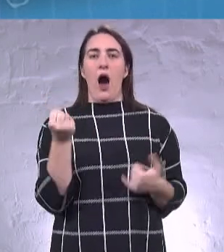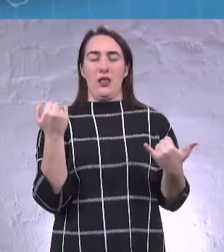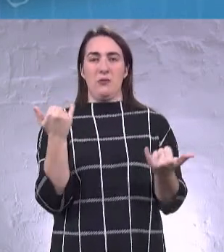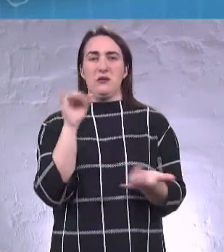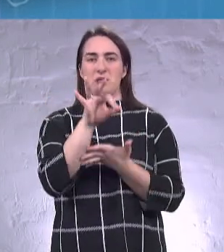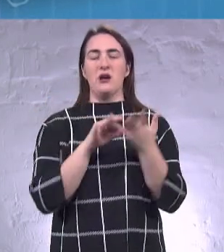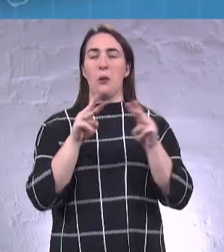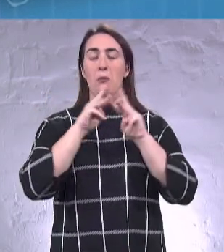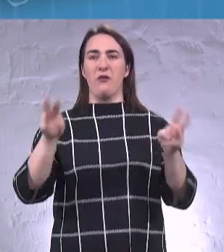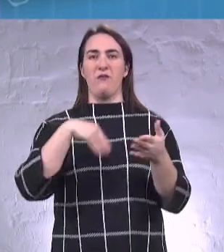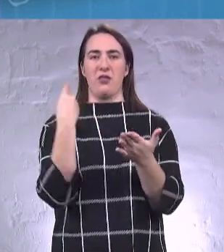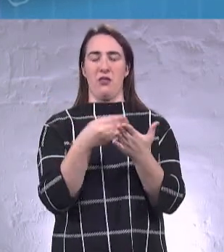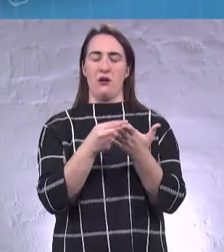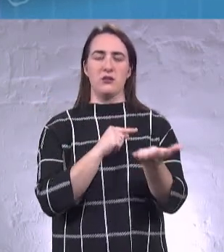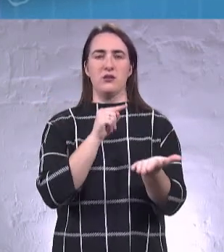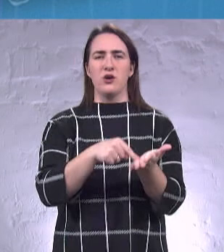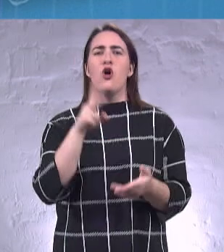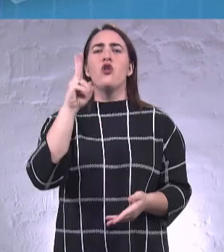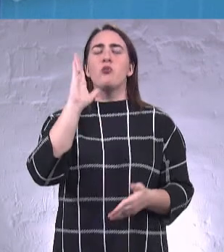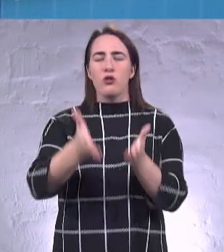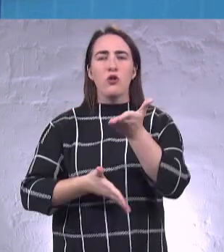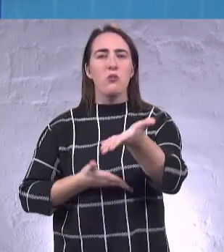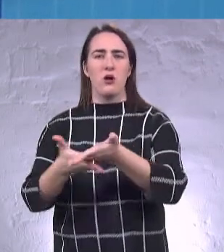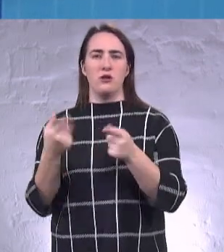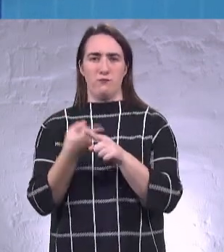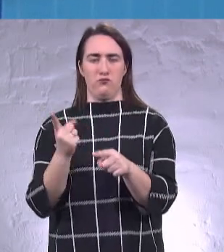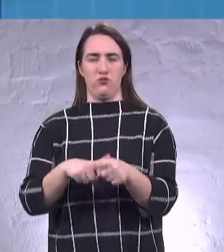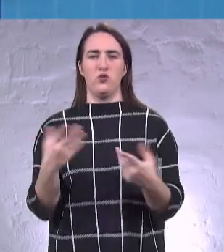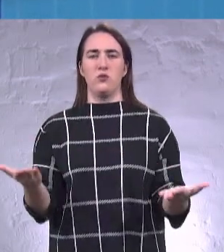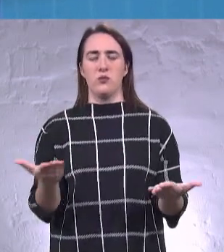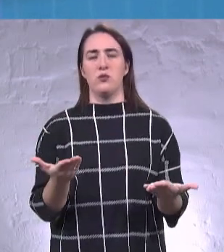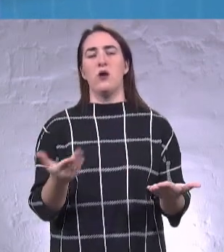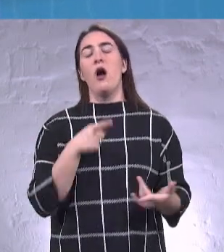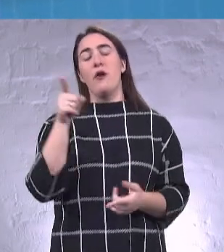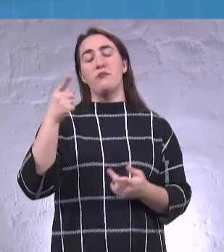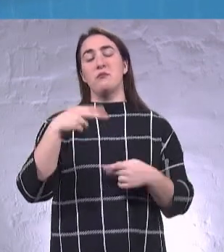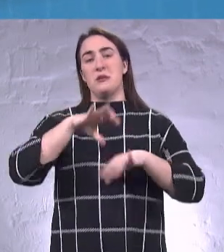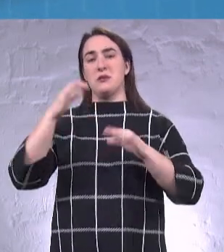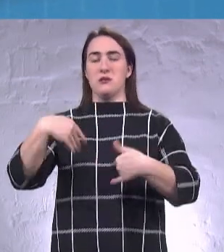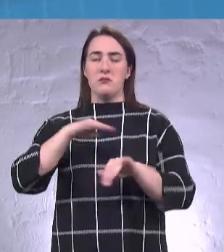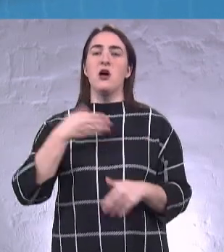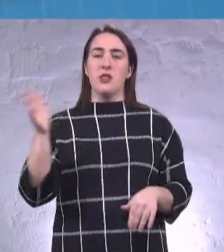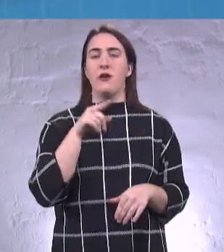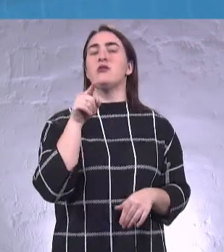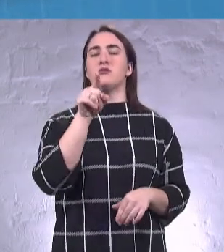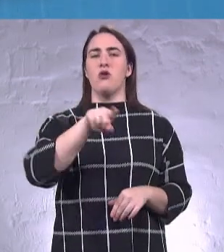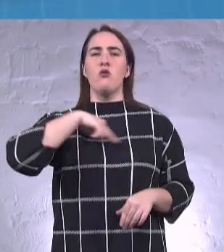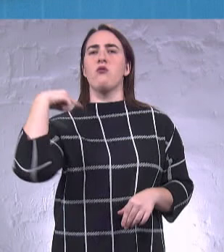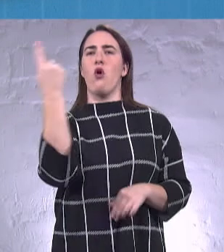Міністерство фінансів. Хто їм буде допомагати в цьому? Ну, і він мені запропонував, давайте очолюйте область.